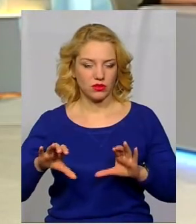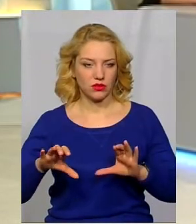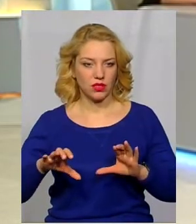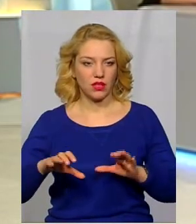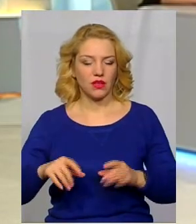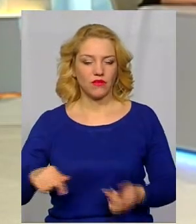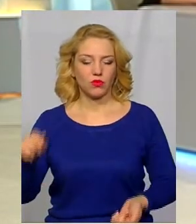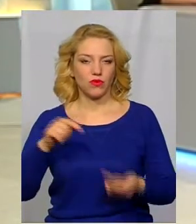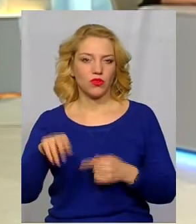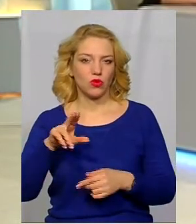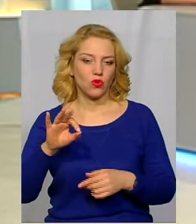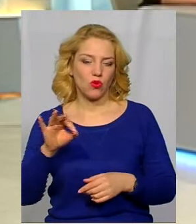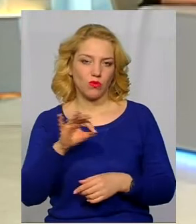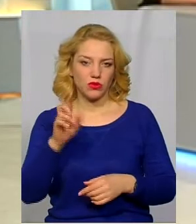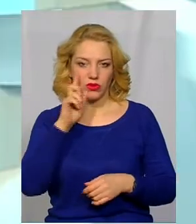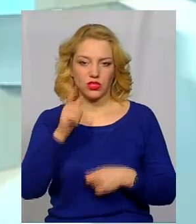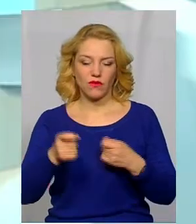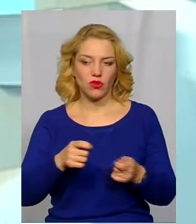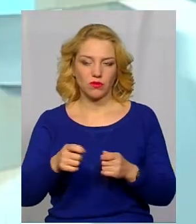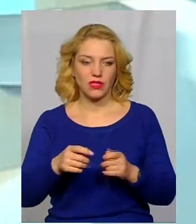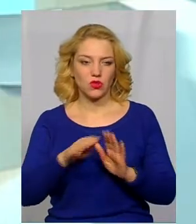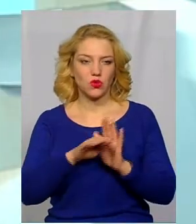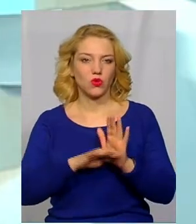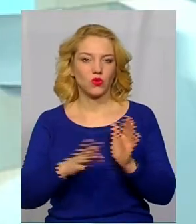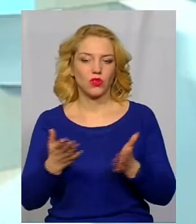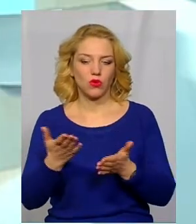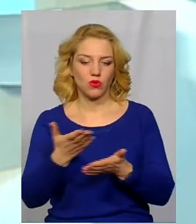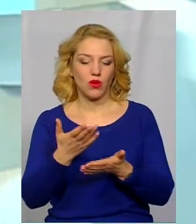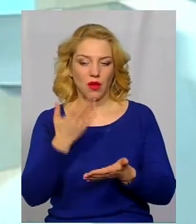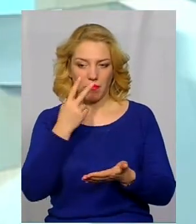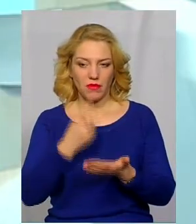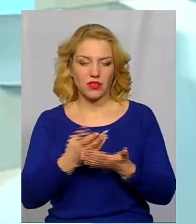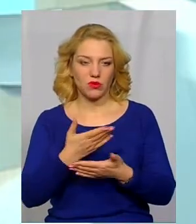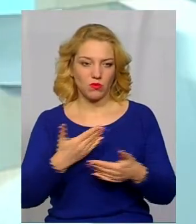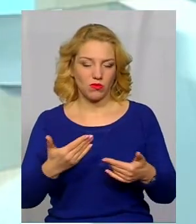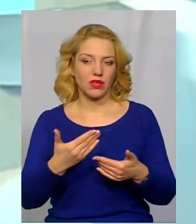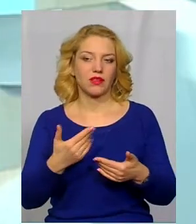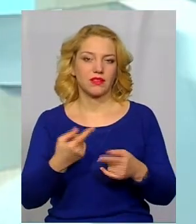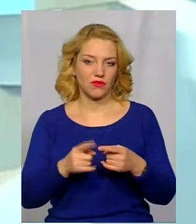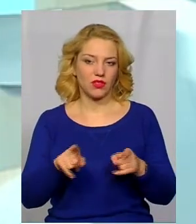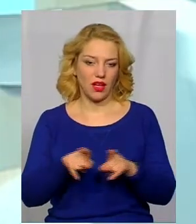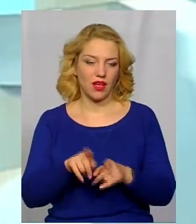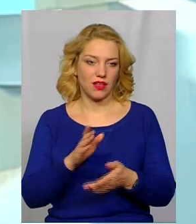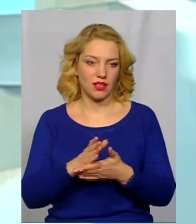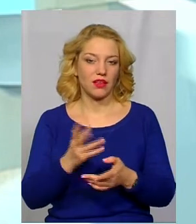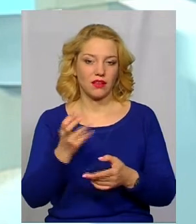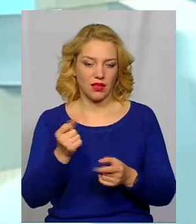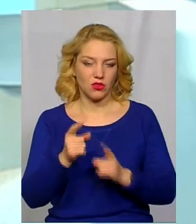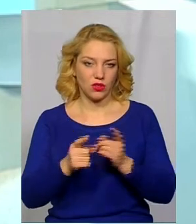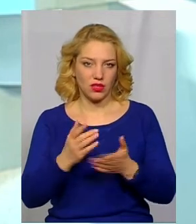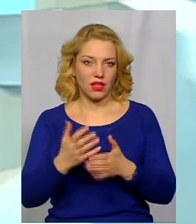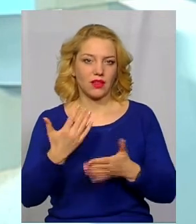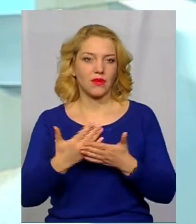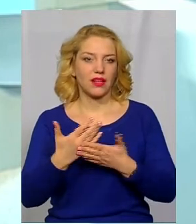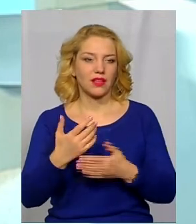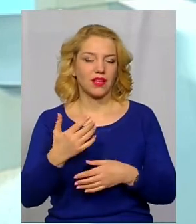обласної державної адміністрації. Структура, яку бачимо ми, є саме такою. Тому так, зміни відбуваються, просто вони є різними. Я знаю, що, наприклад, в Херсонській